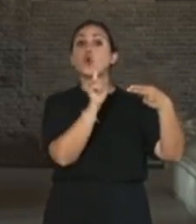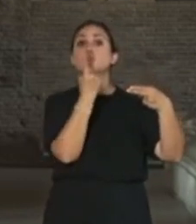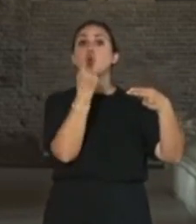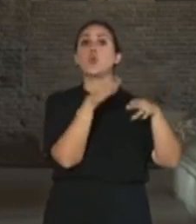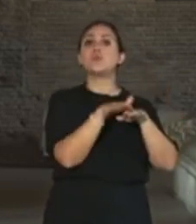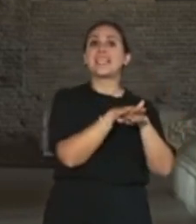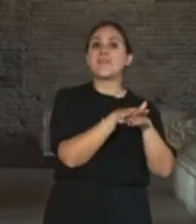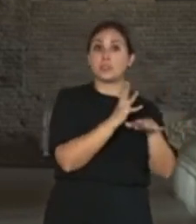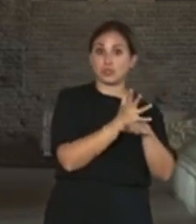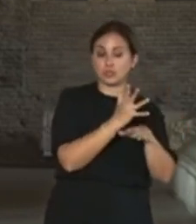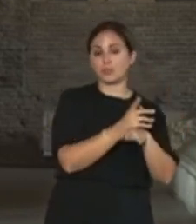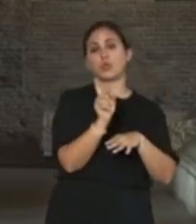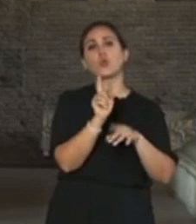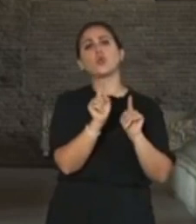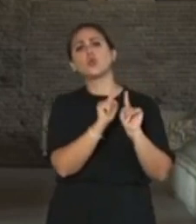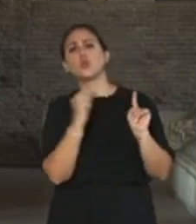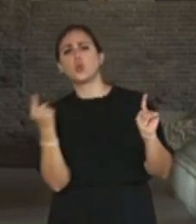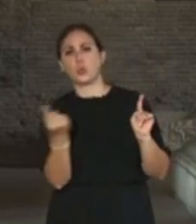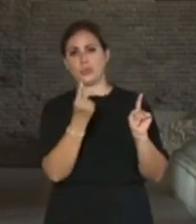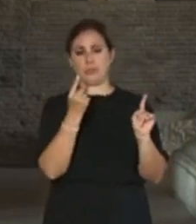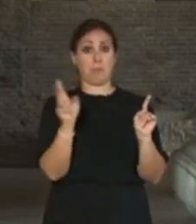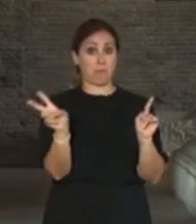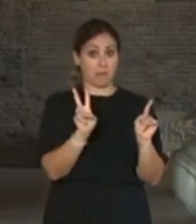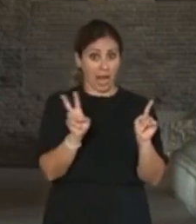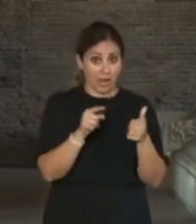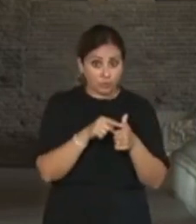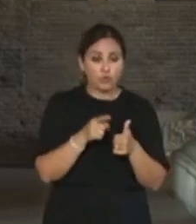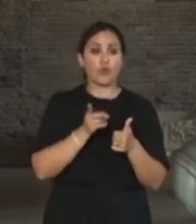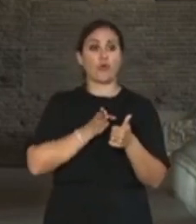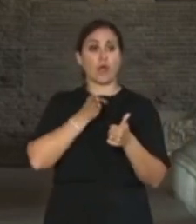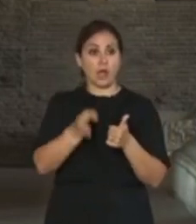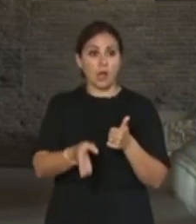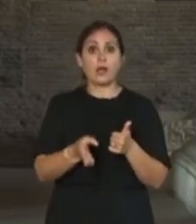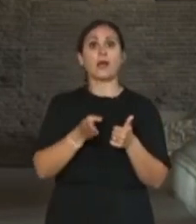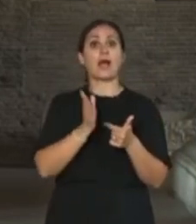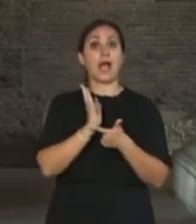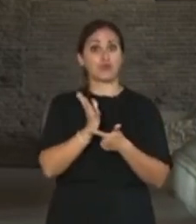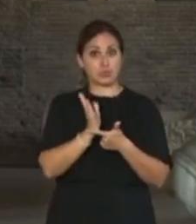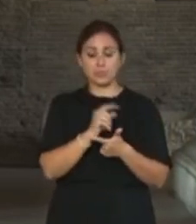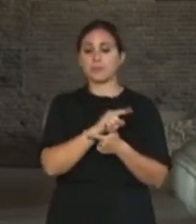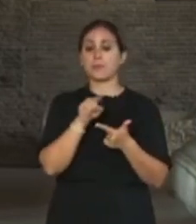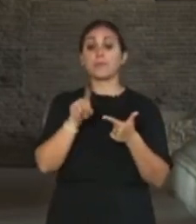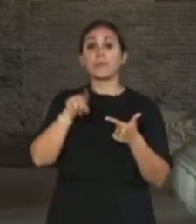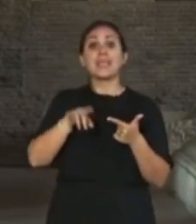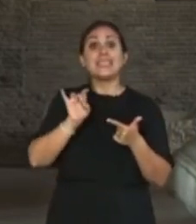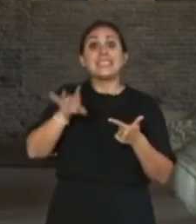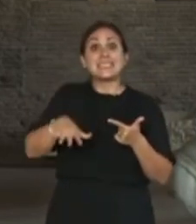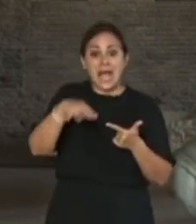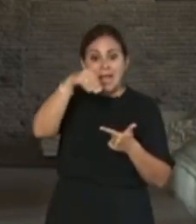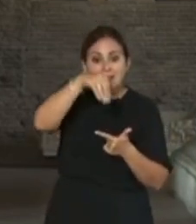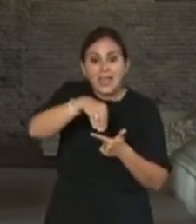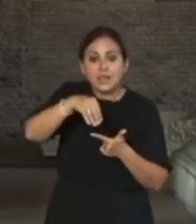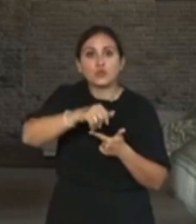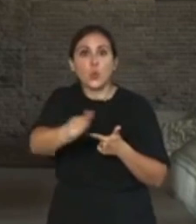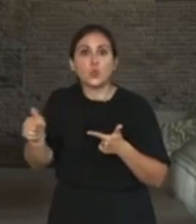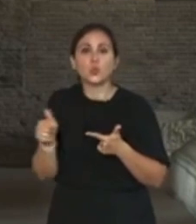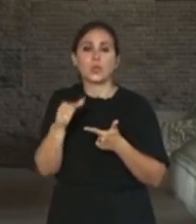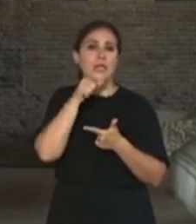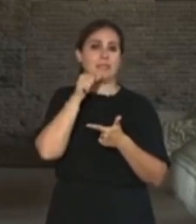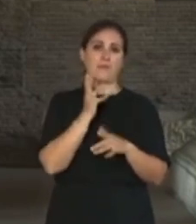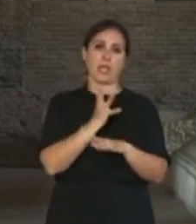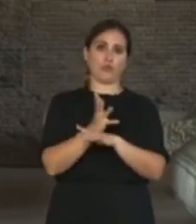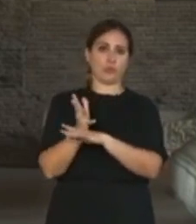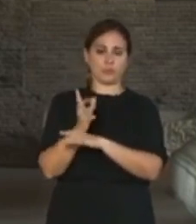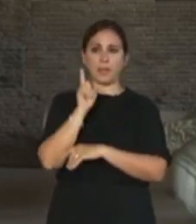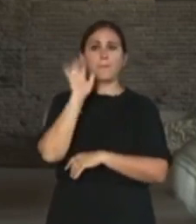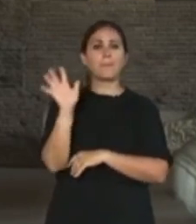dai servizi dienici ma anche ai servizi all'interno delle sale, per esempio nelle